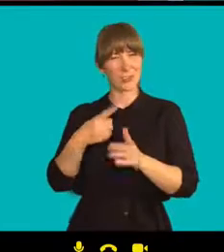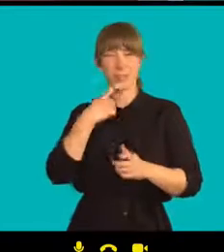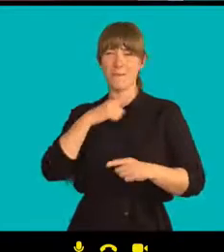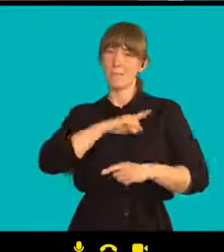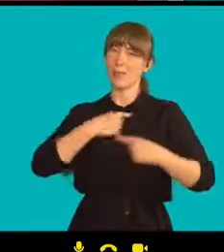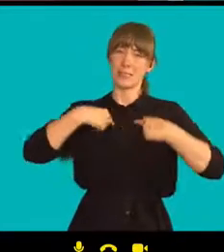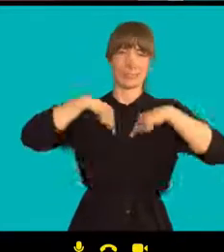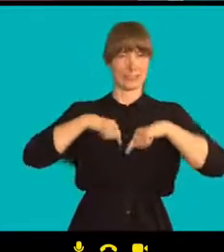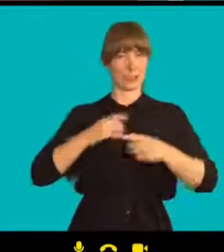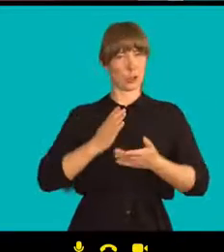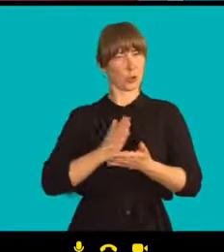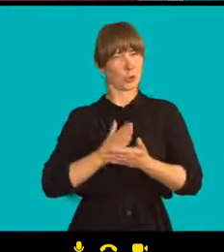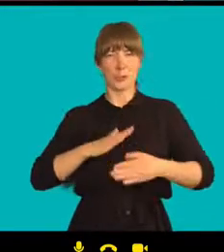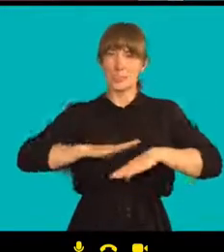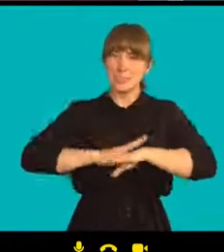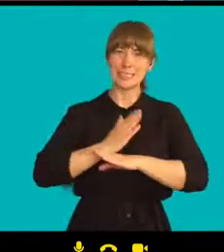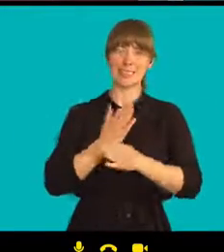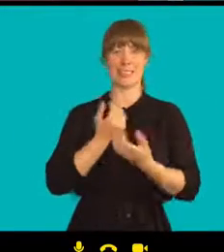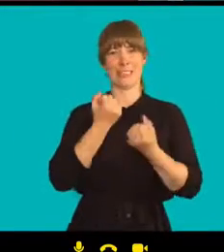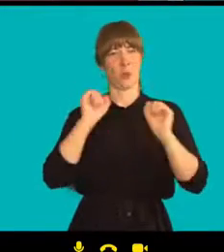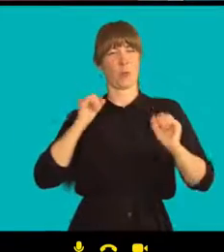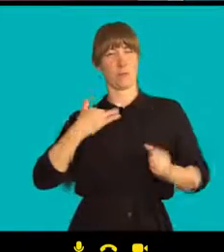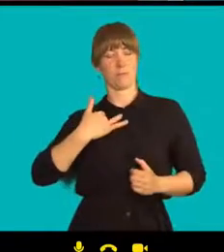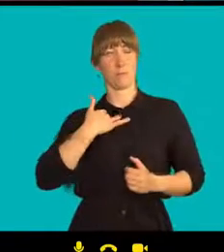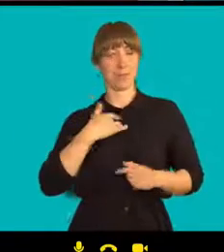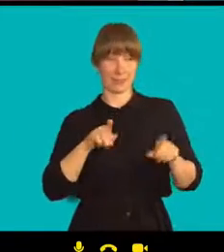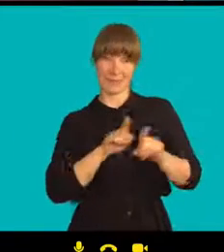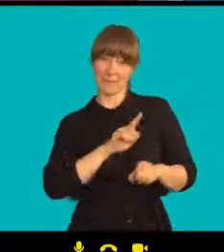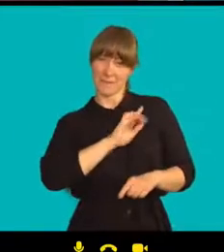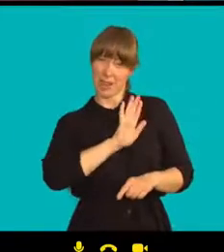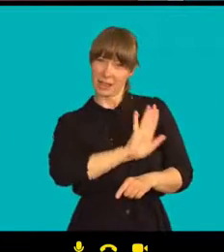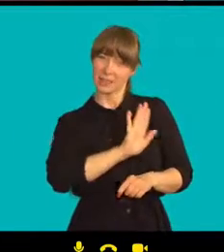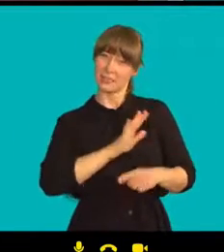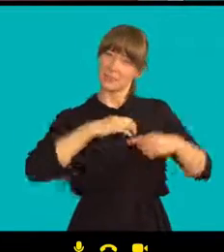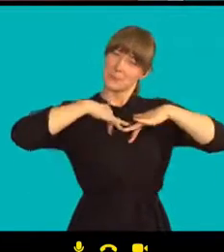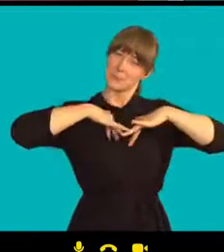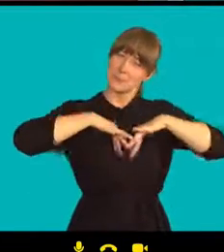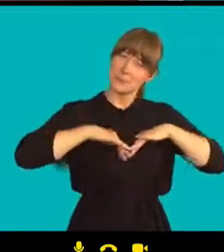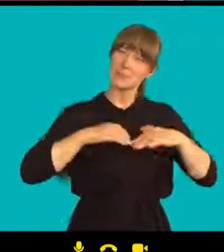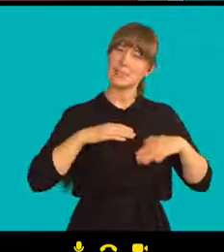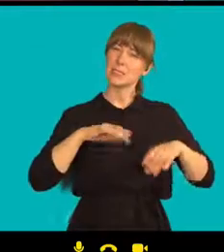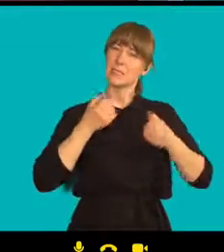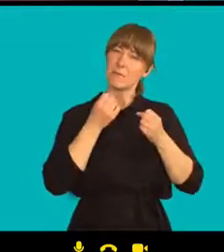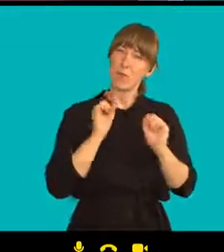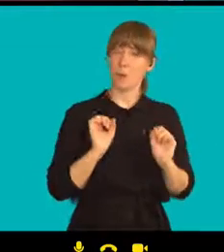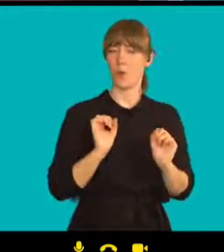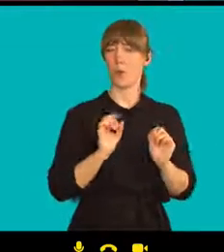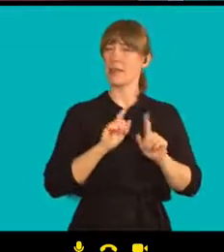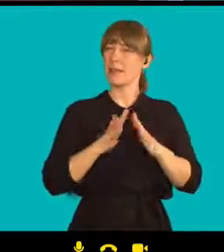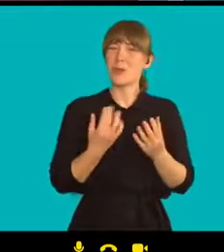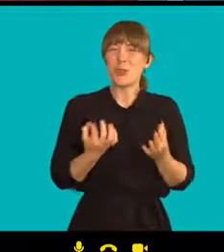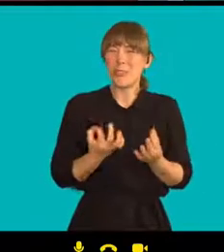po tom, co se vzadnulo to hnutí v Belorusku? A nebo byste k tomu ještě potřebovala něco vít?